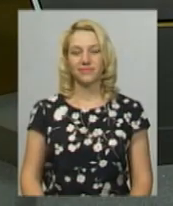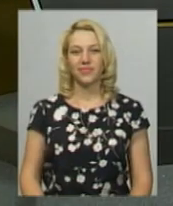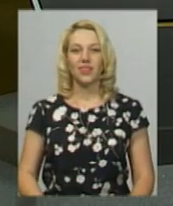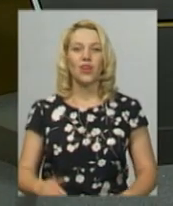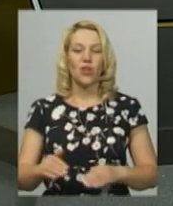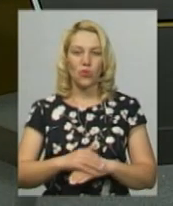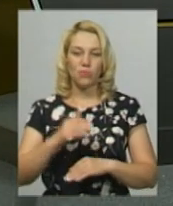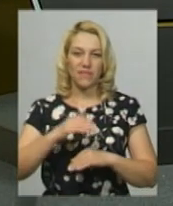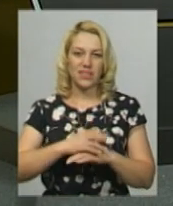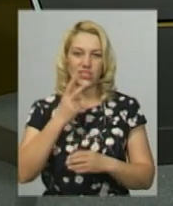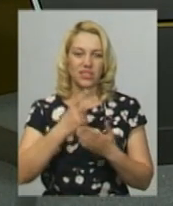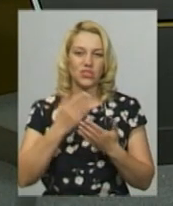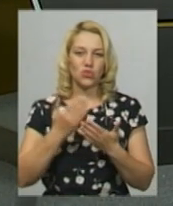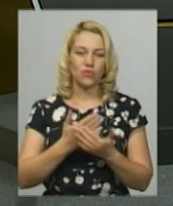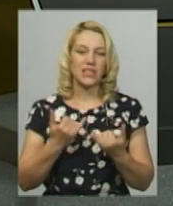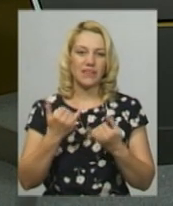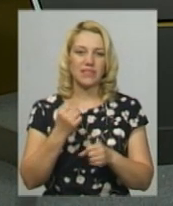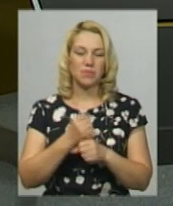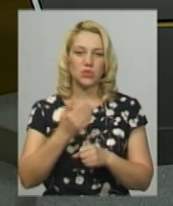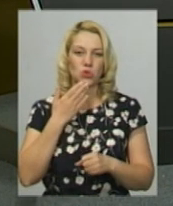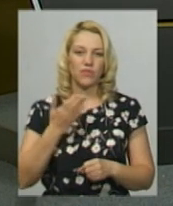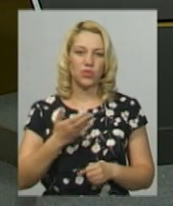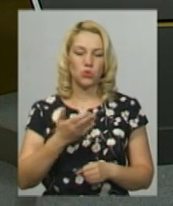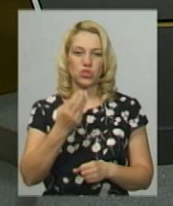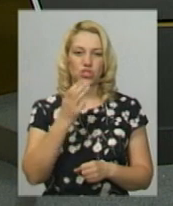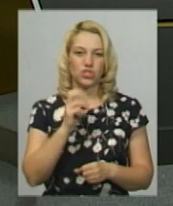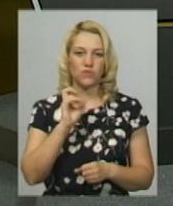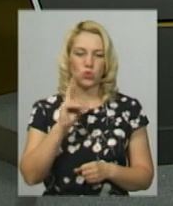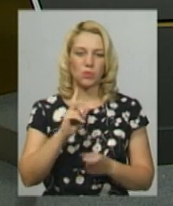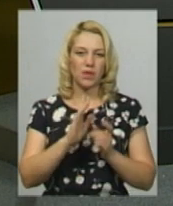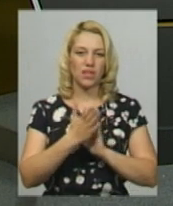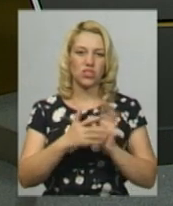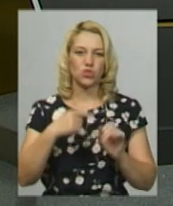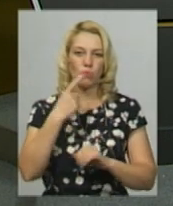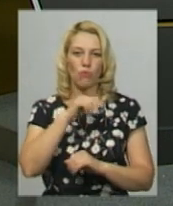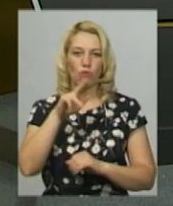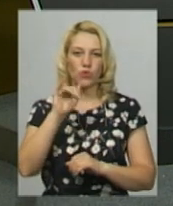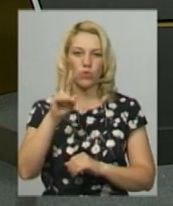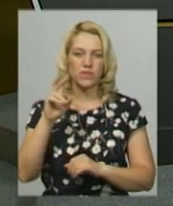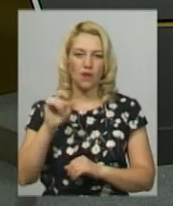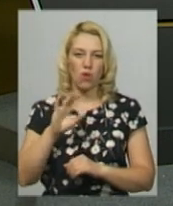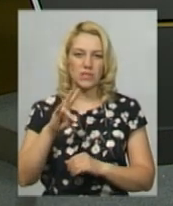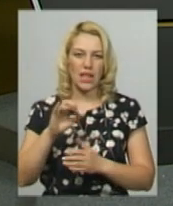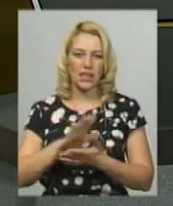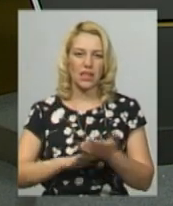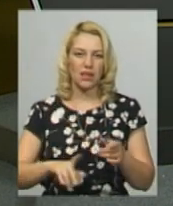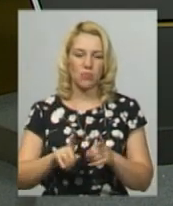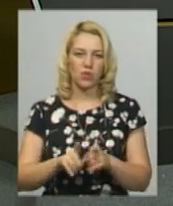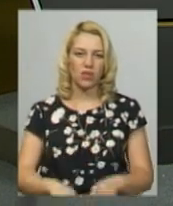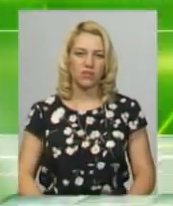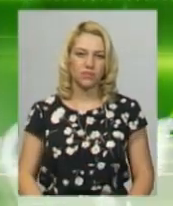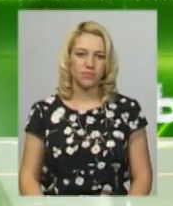Доброго вечора, в ефірі новини. У студії для вас працює ведуча Катерина Шевчук, на жест в умову перекладає Оксана Фіновська. Далі про таке.